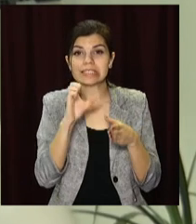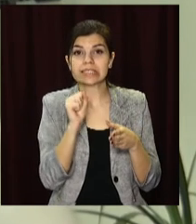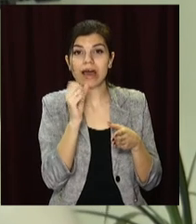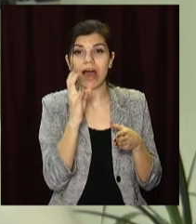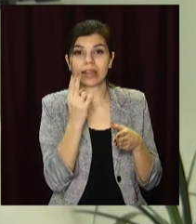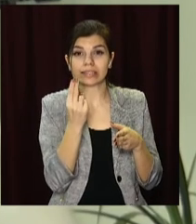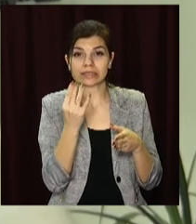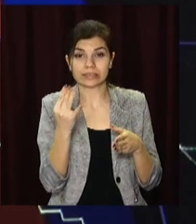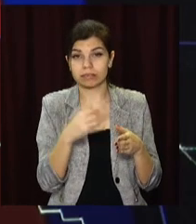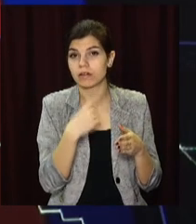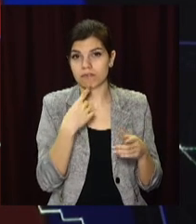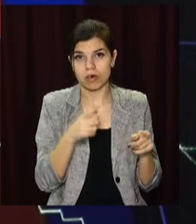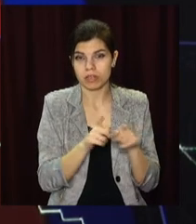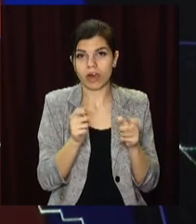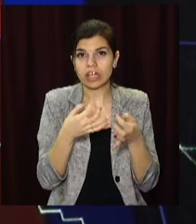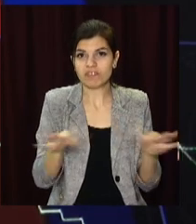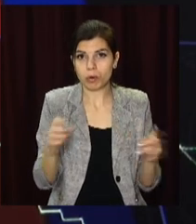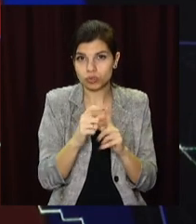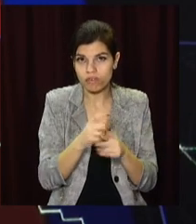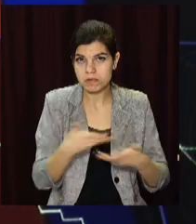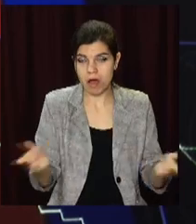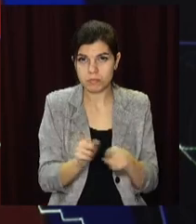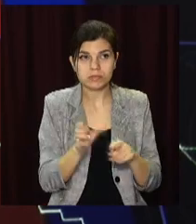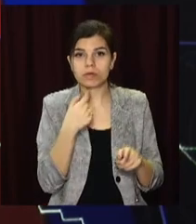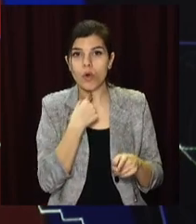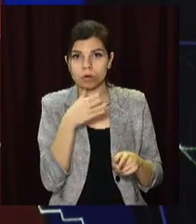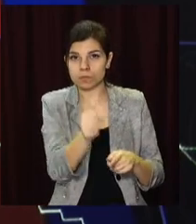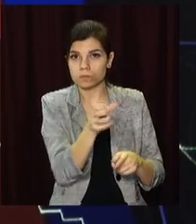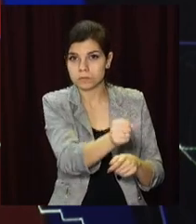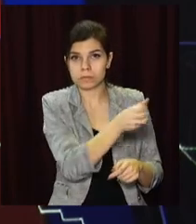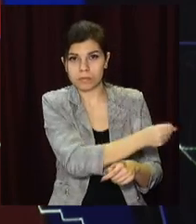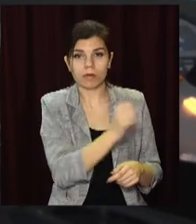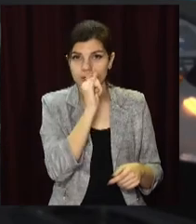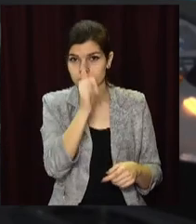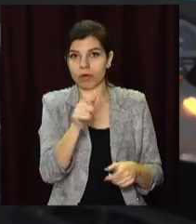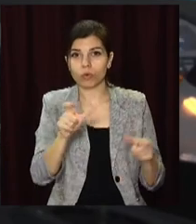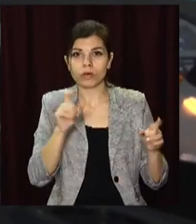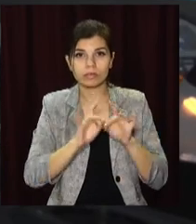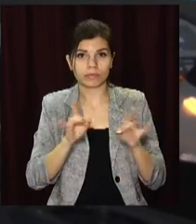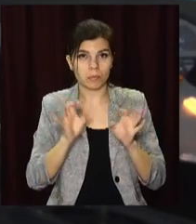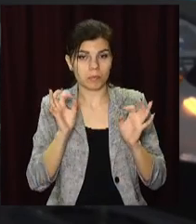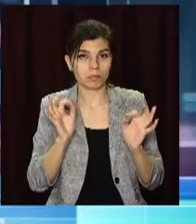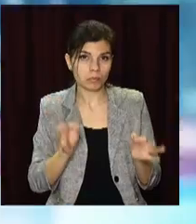телеканалів назвали наступом на свободу слова – інформаційним вибухом, що шокує міжнародні інституції.